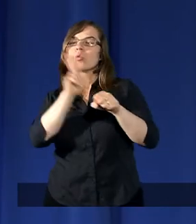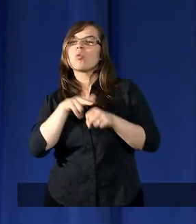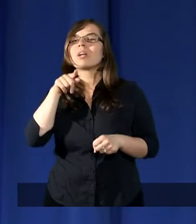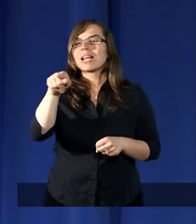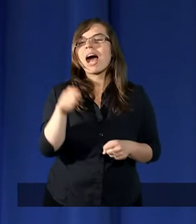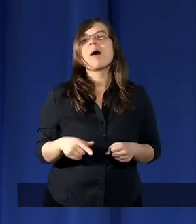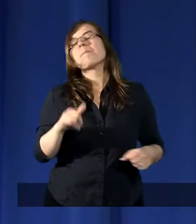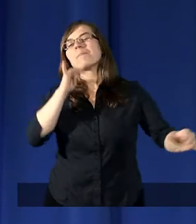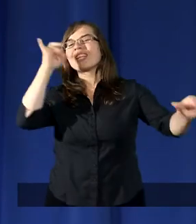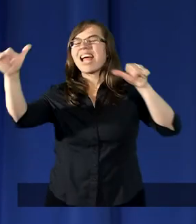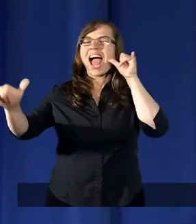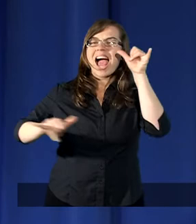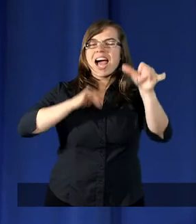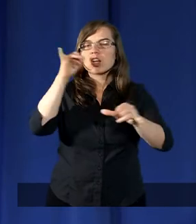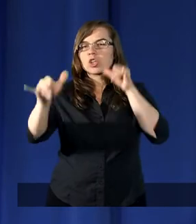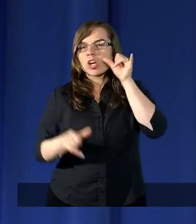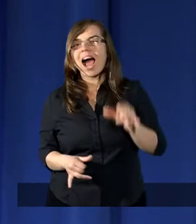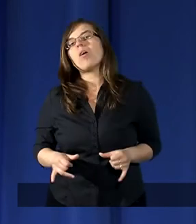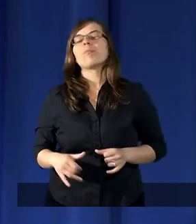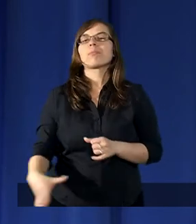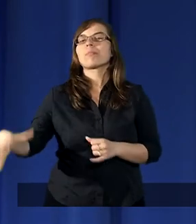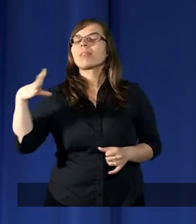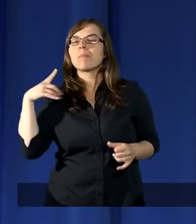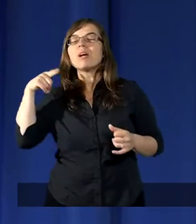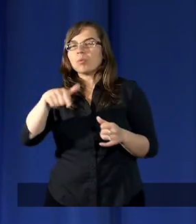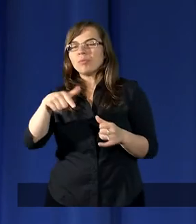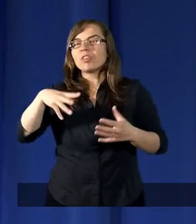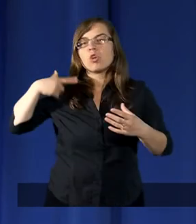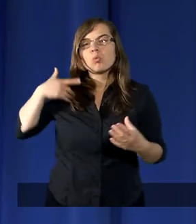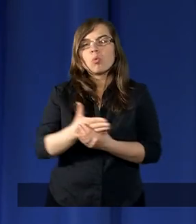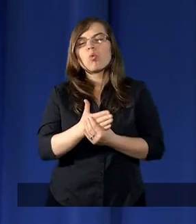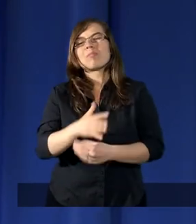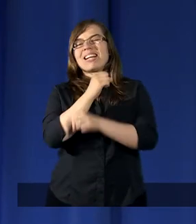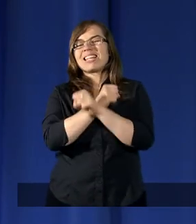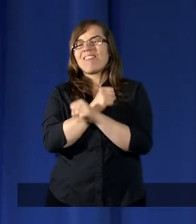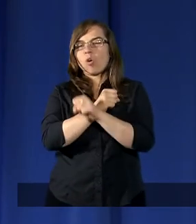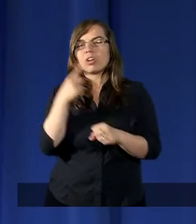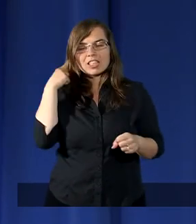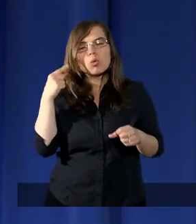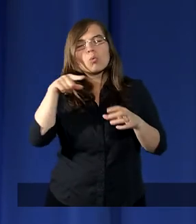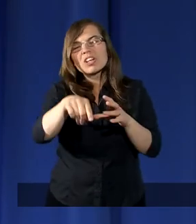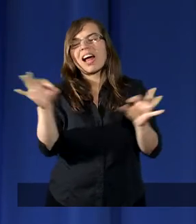tam jeńczał w tej służbie niewolniczej